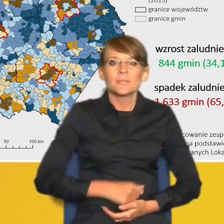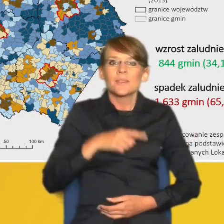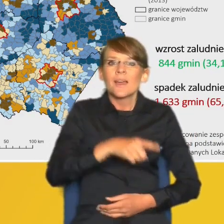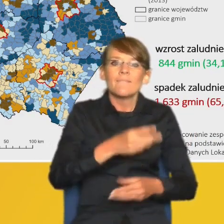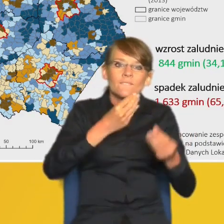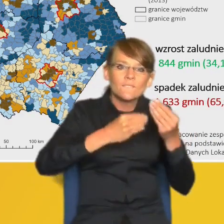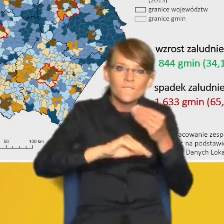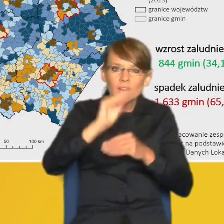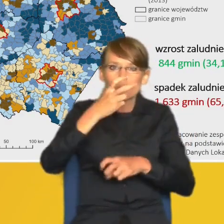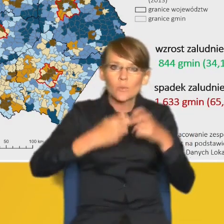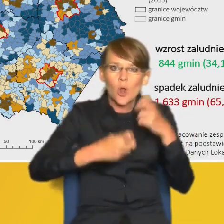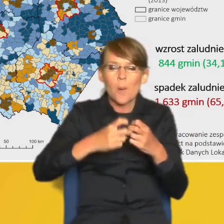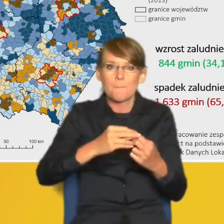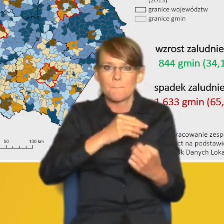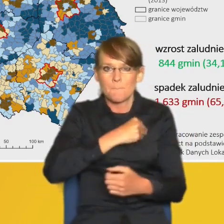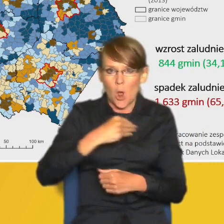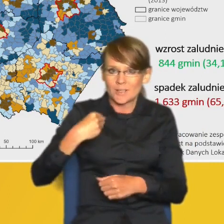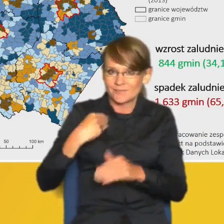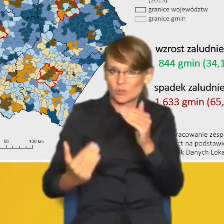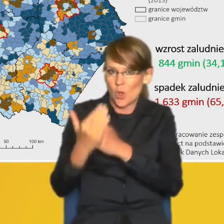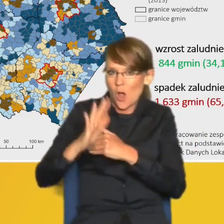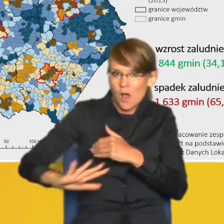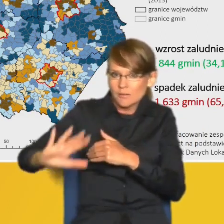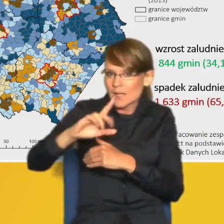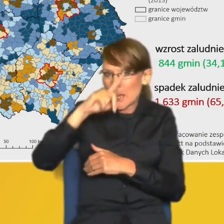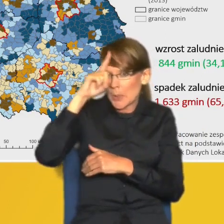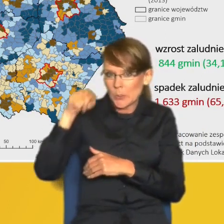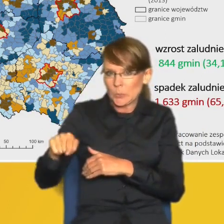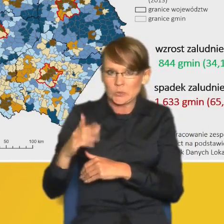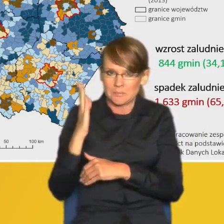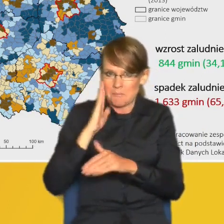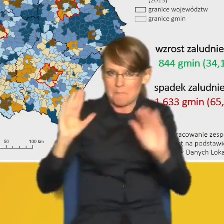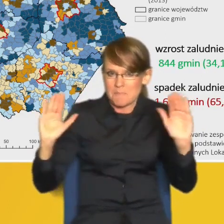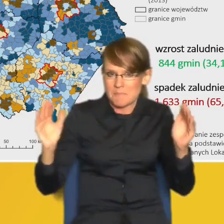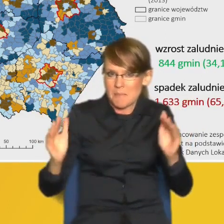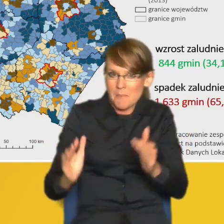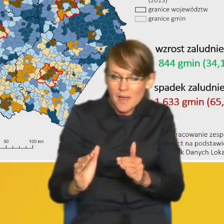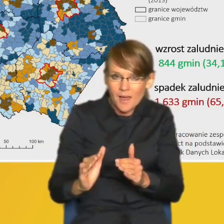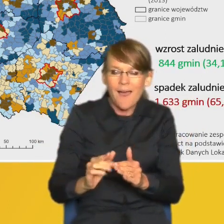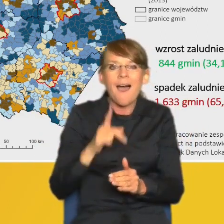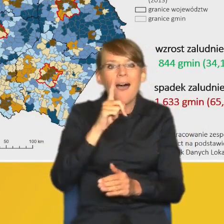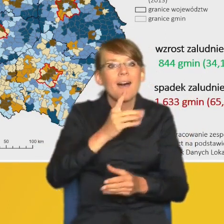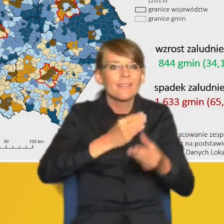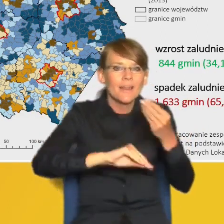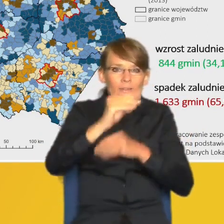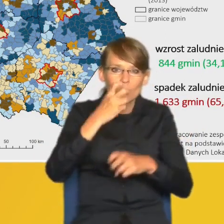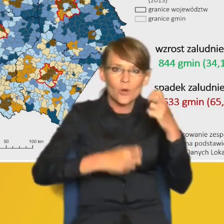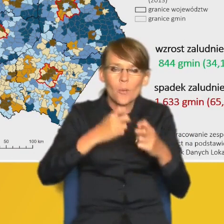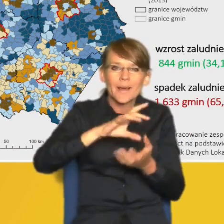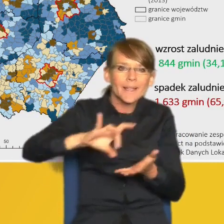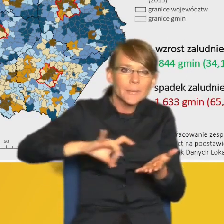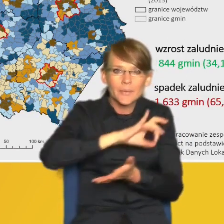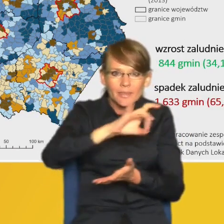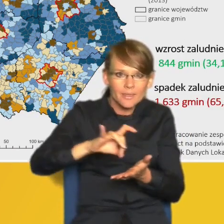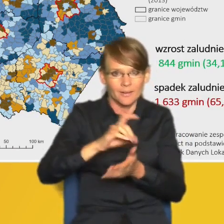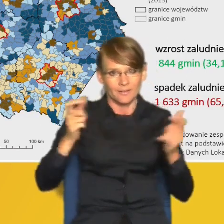terenie Polski Wschodniej, to tak naprawdę w największym stopniu dotyczy gmin zagrożonych